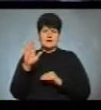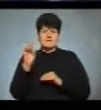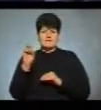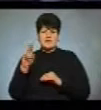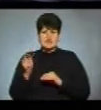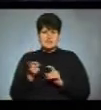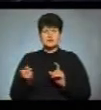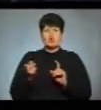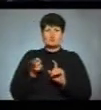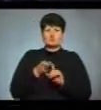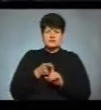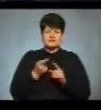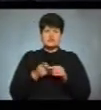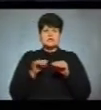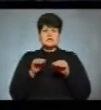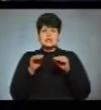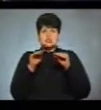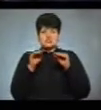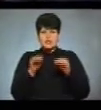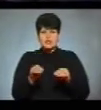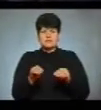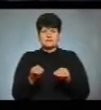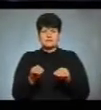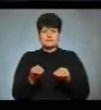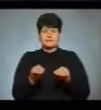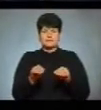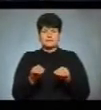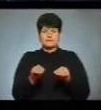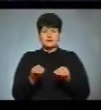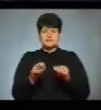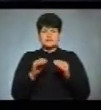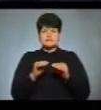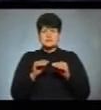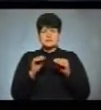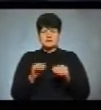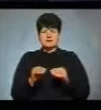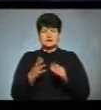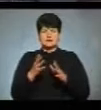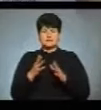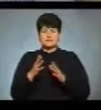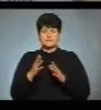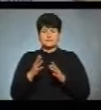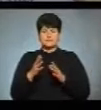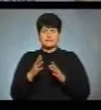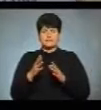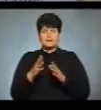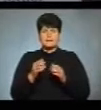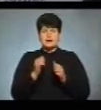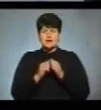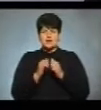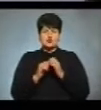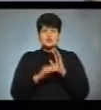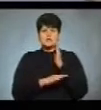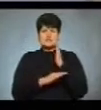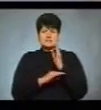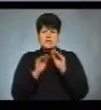Долучився до саджання біблійного саду вперше. Садили ялівець козацький. Біля кожного саджанця